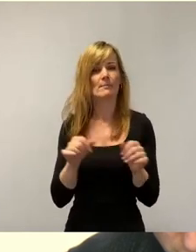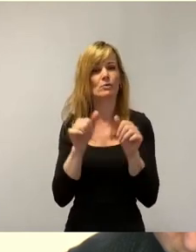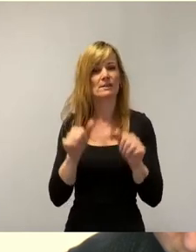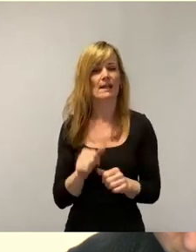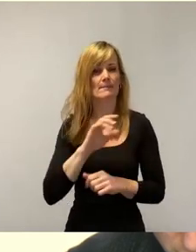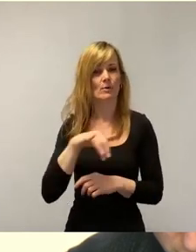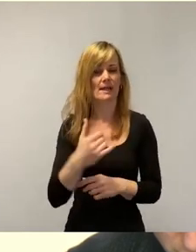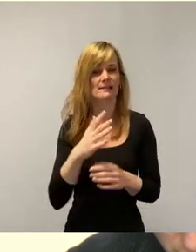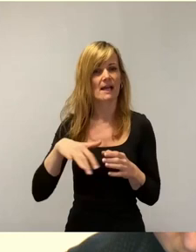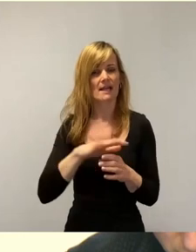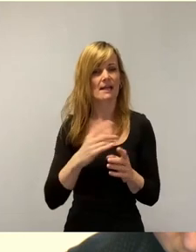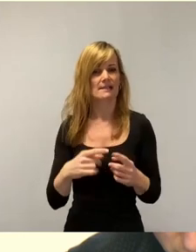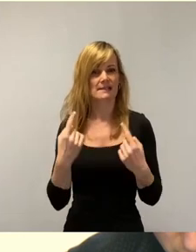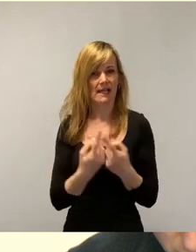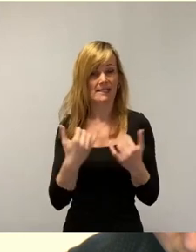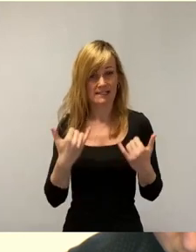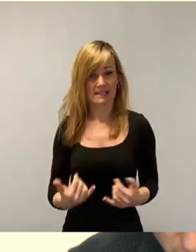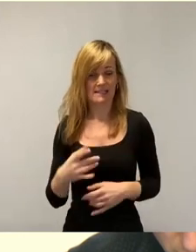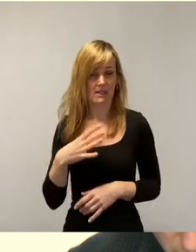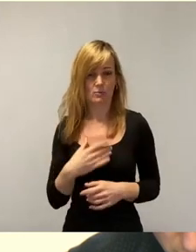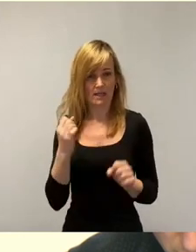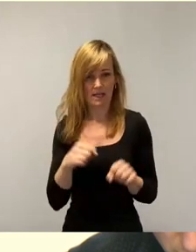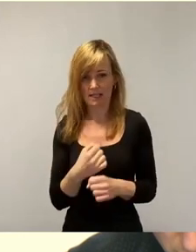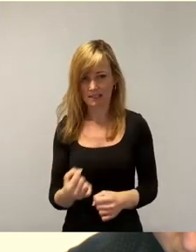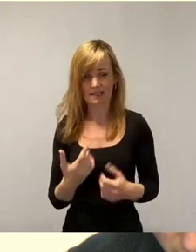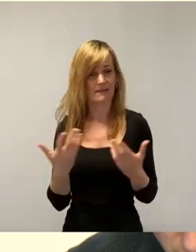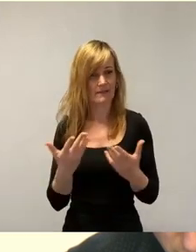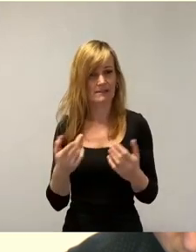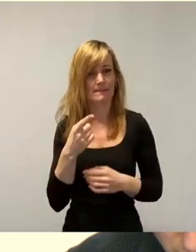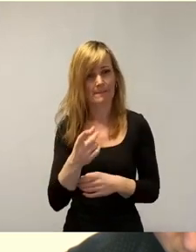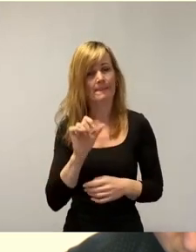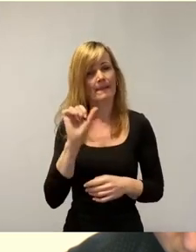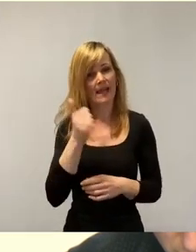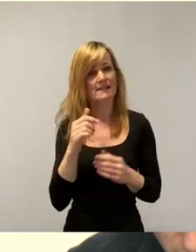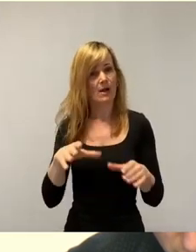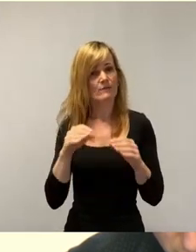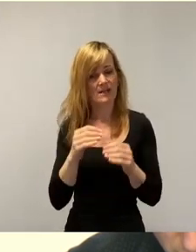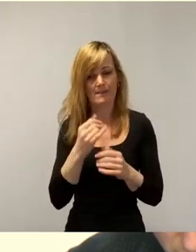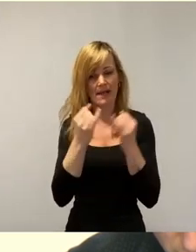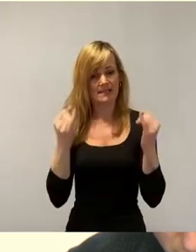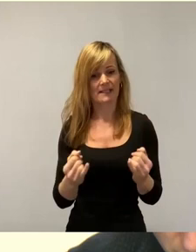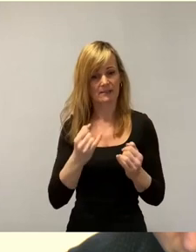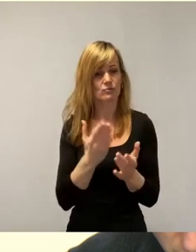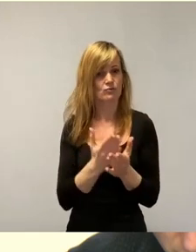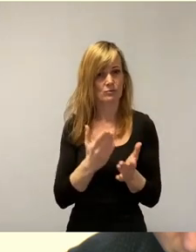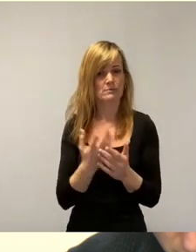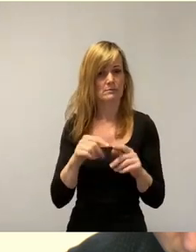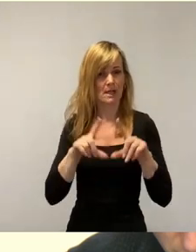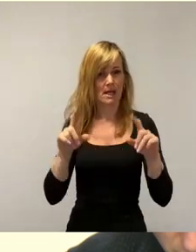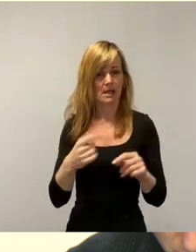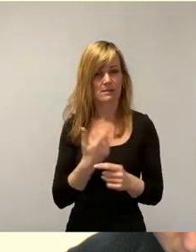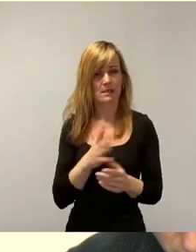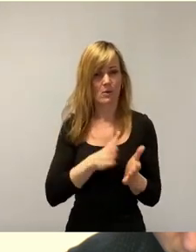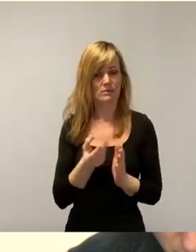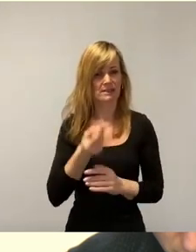Landkreise aktuell nicht kann, ist, dass in der Erstaufnahmeeinrichtung bereits eine Karte ausgegeben wird,